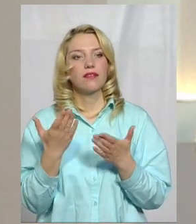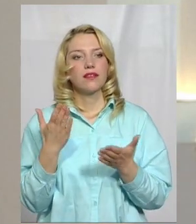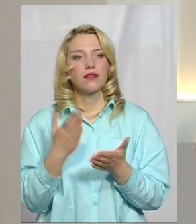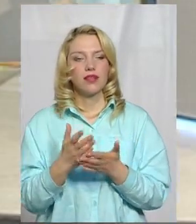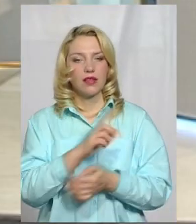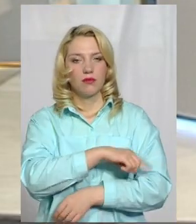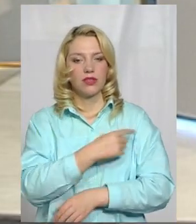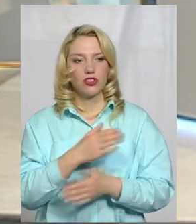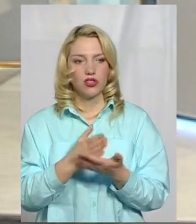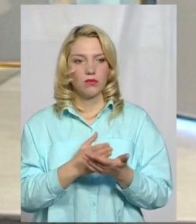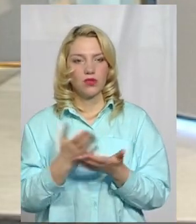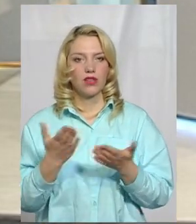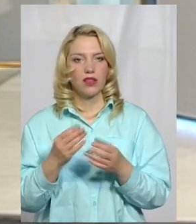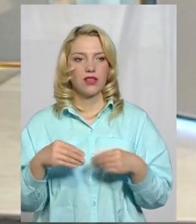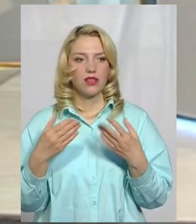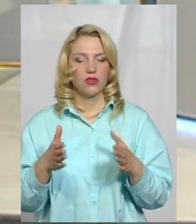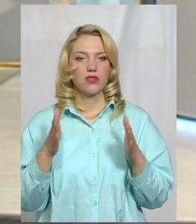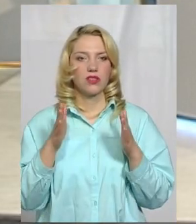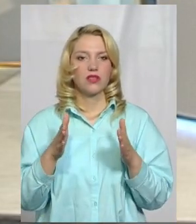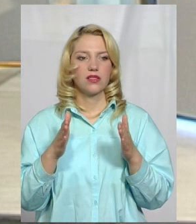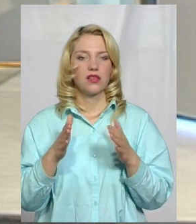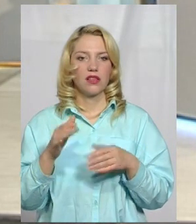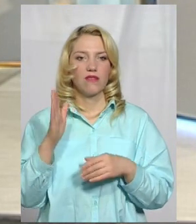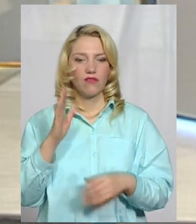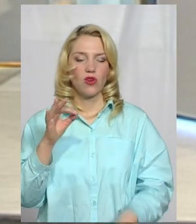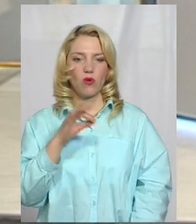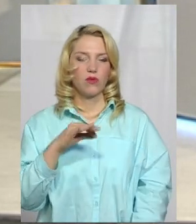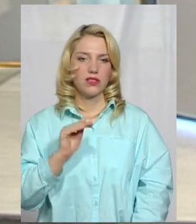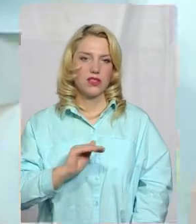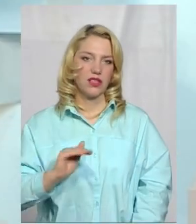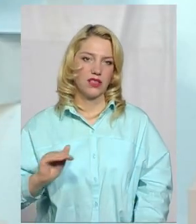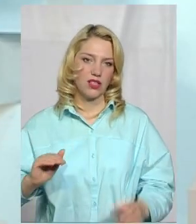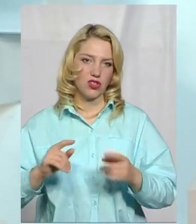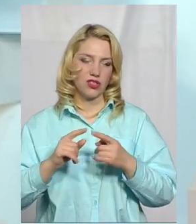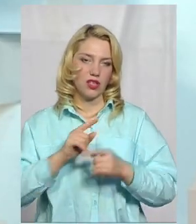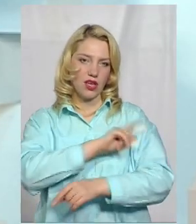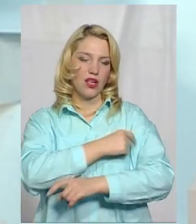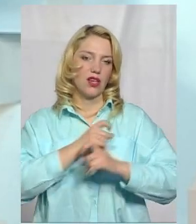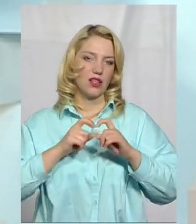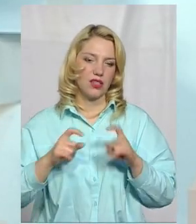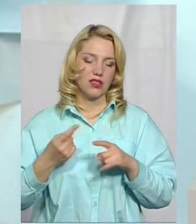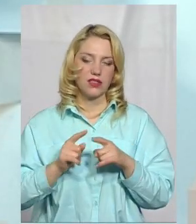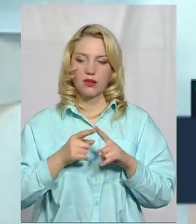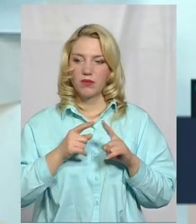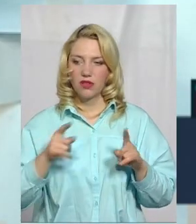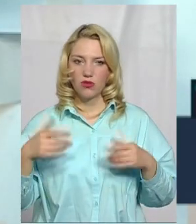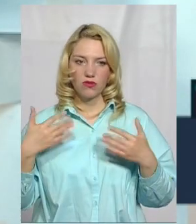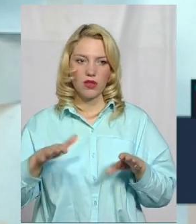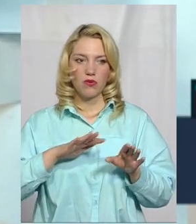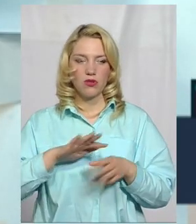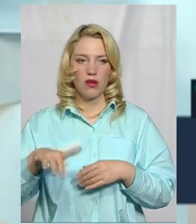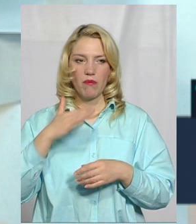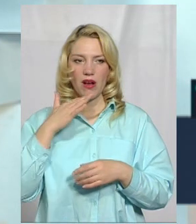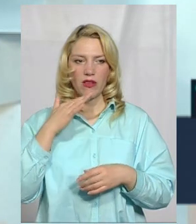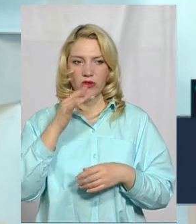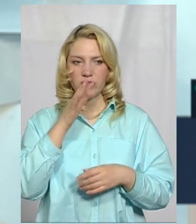медичні послуги, які надаються тільки в обласній дитячій лікарні? Ви знаєте, за цей період пройшло багато часу.